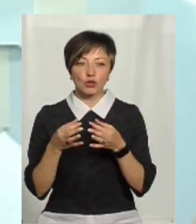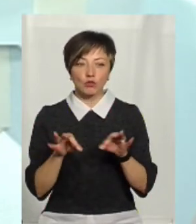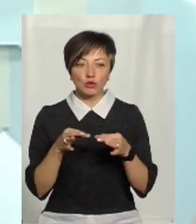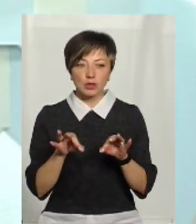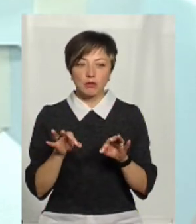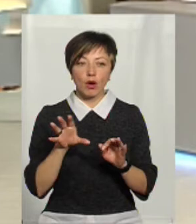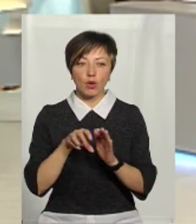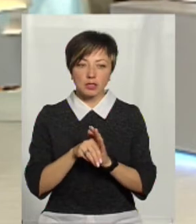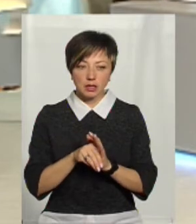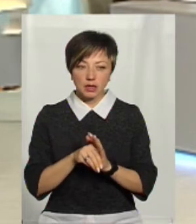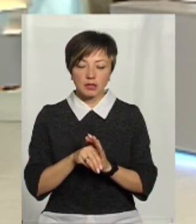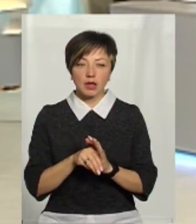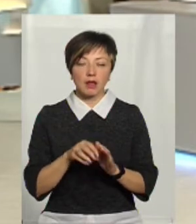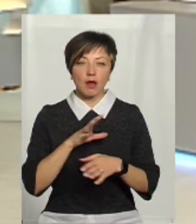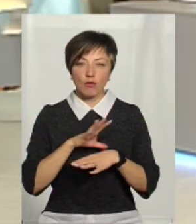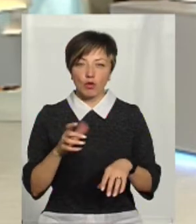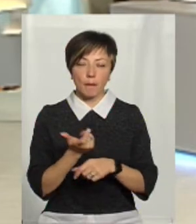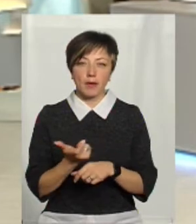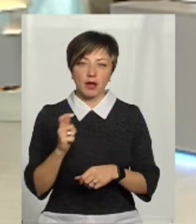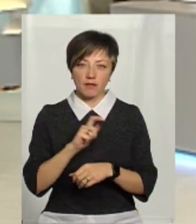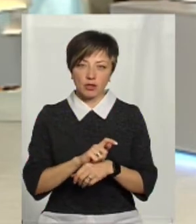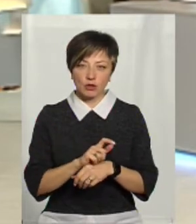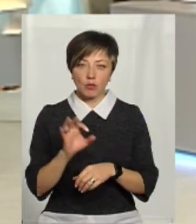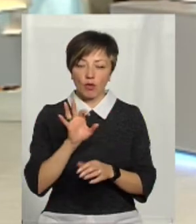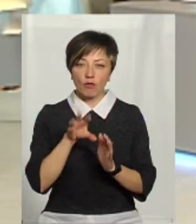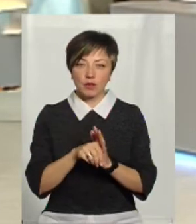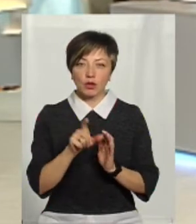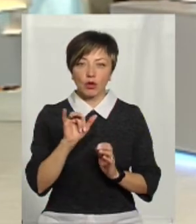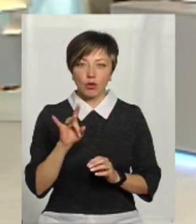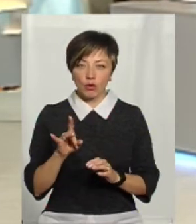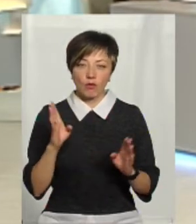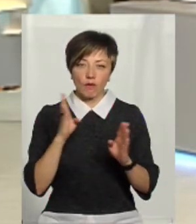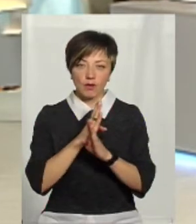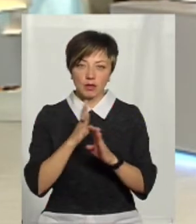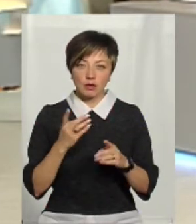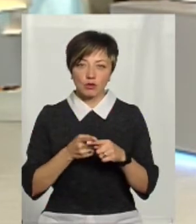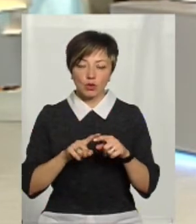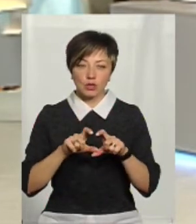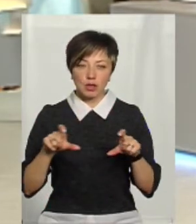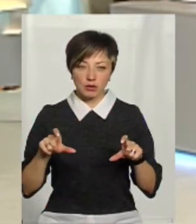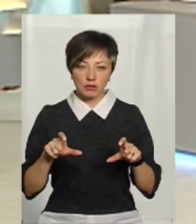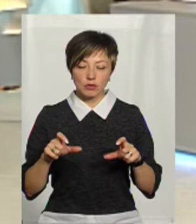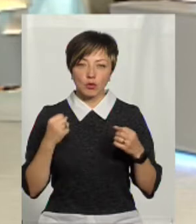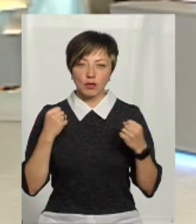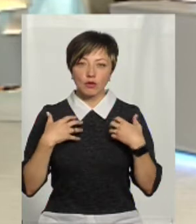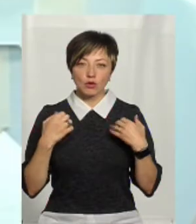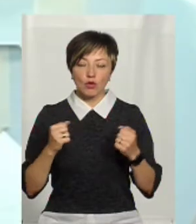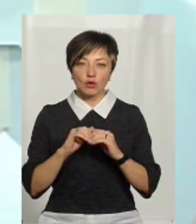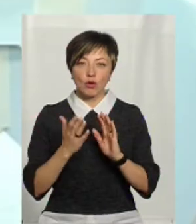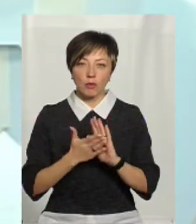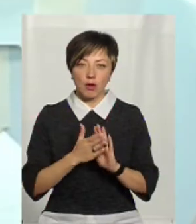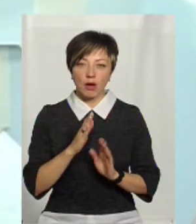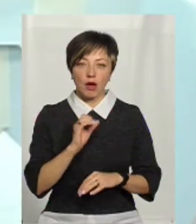концентрації не були перевищені щодо вмісту хлору в повітрі цього закладу, закладу спортивно-здоровшого